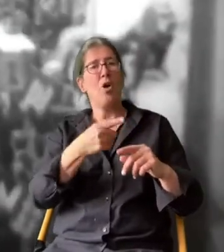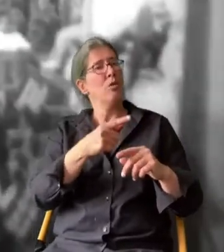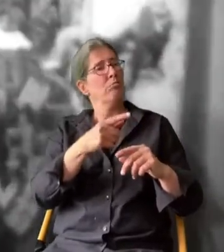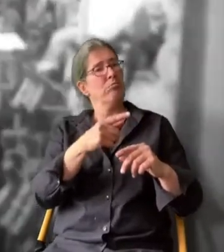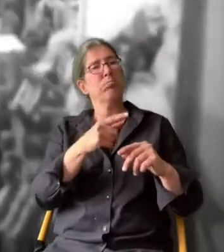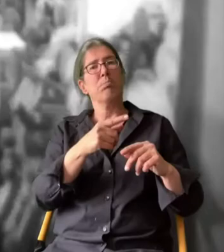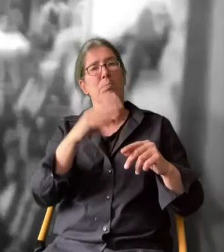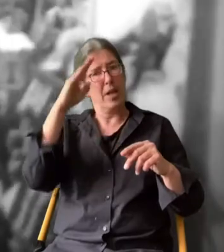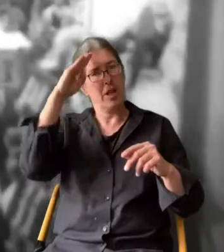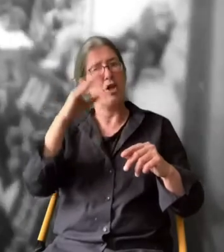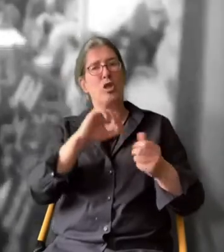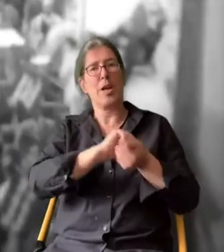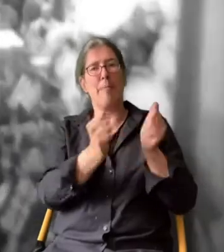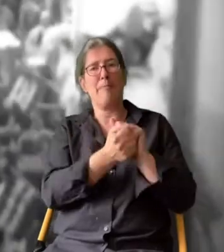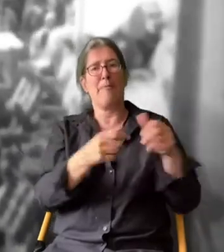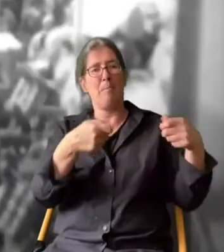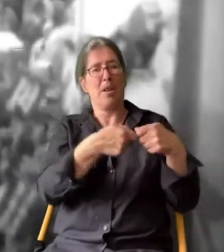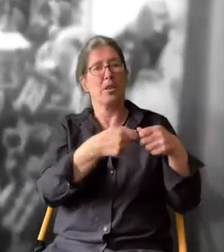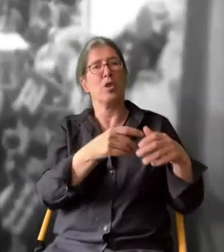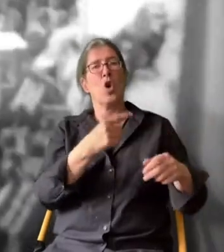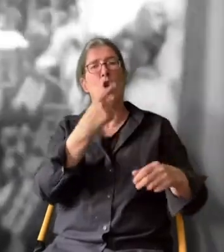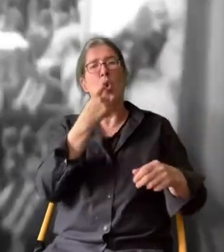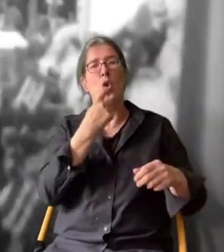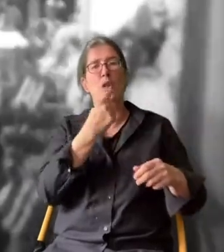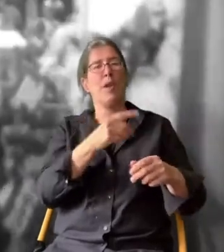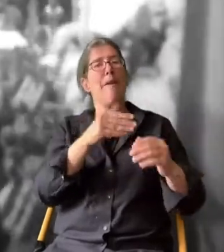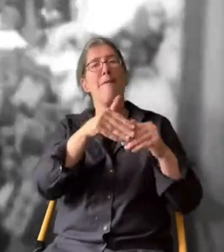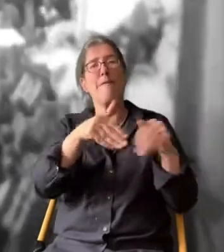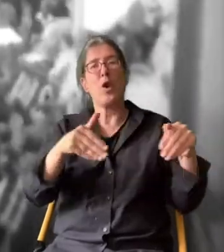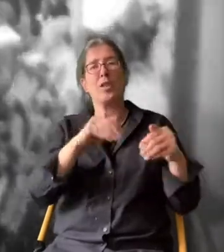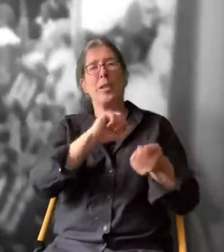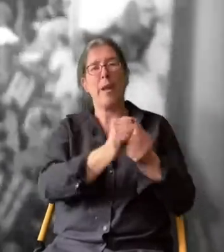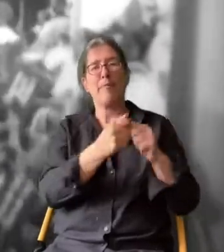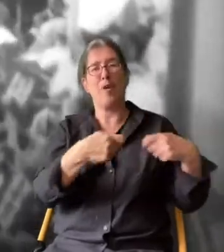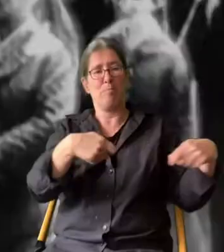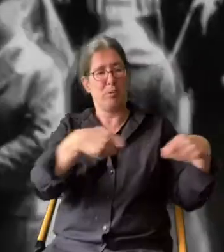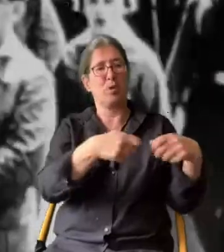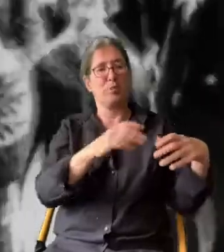eigenen paramilitärischen Kampfverband. Den Roten Frontkämpferbund.